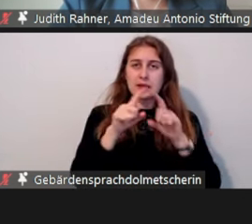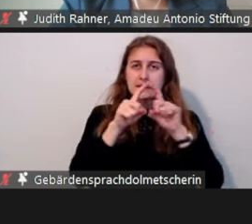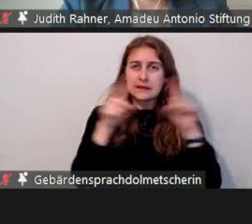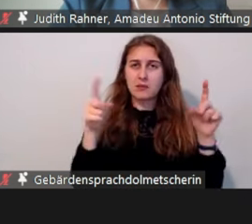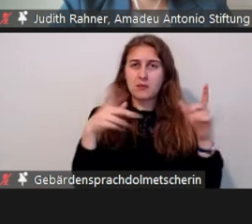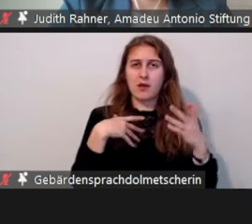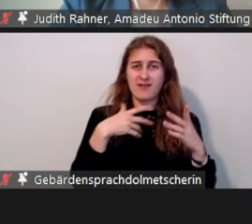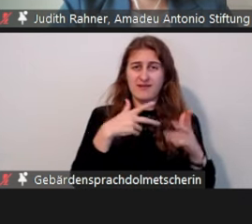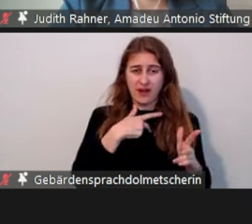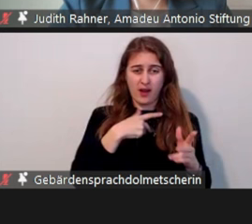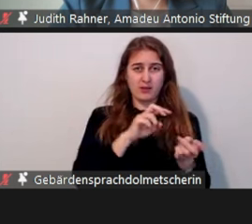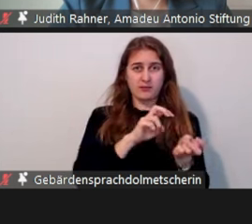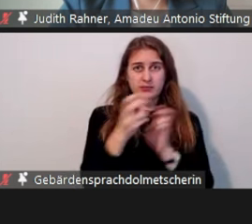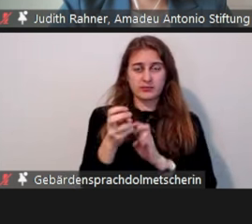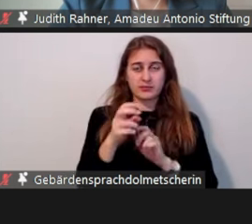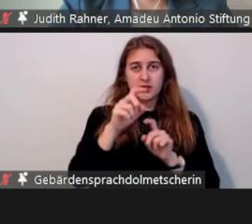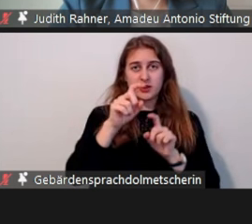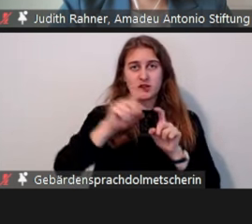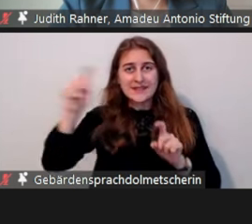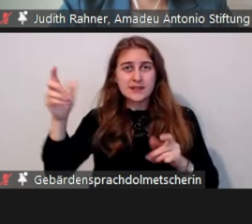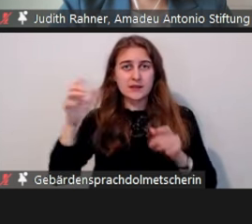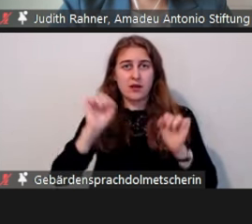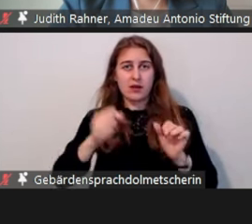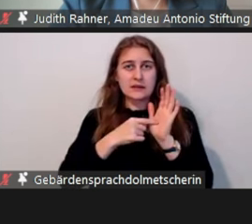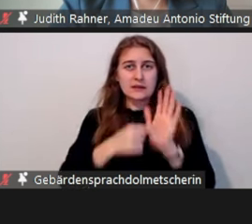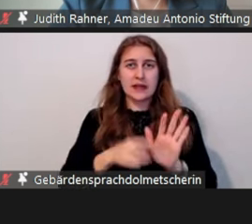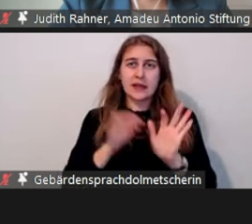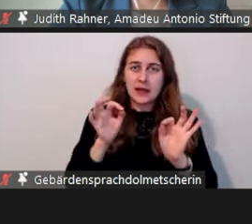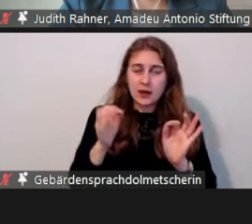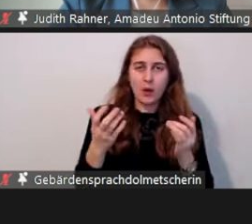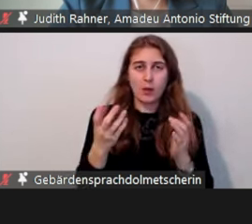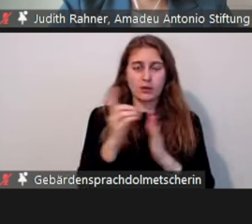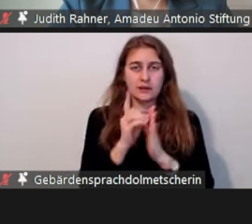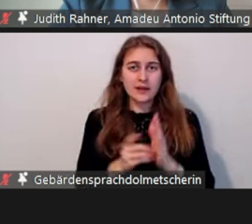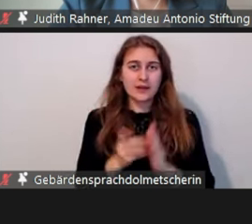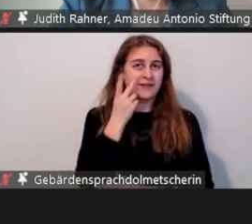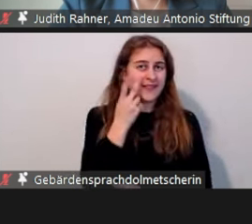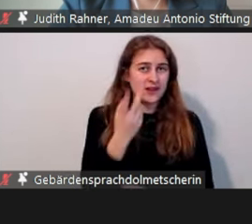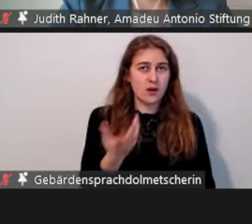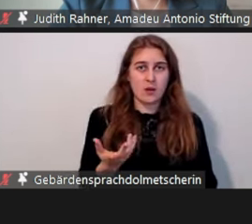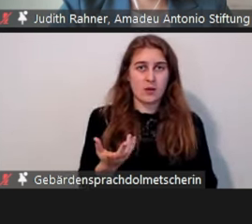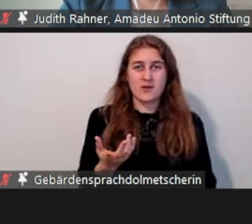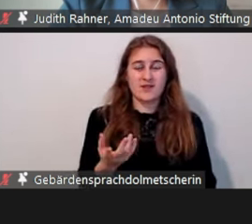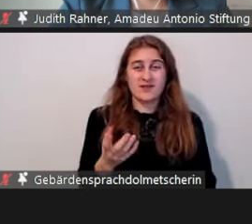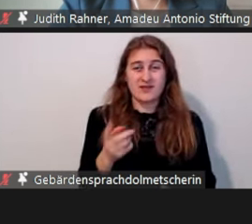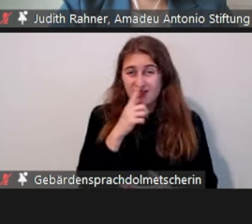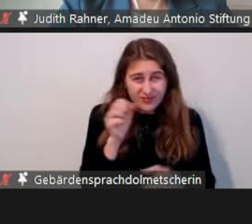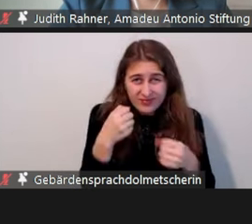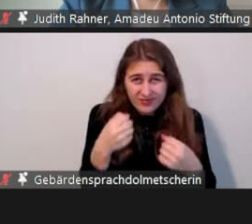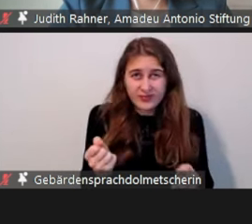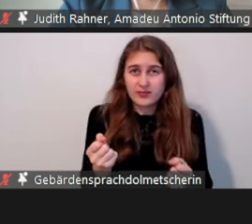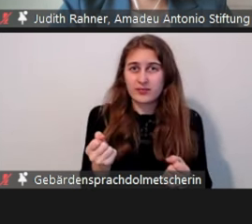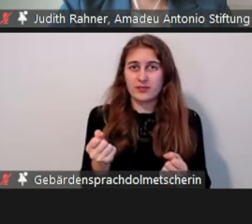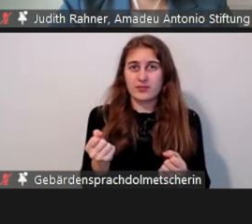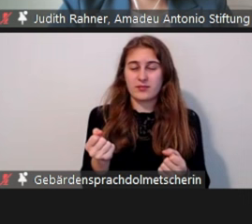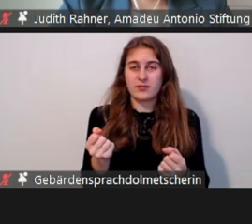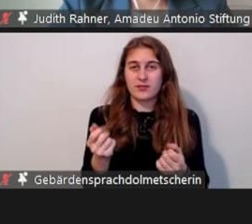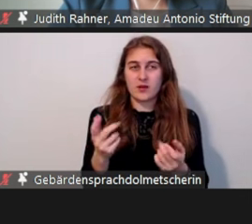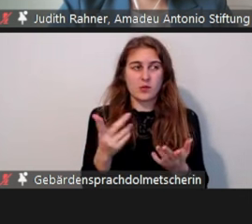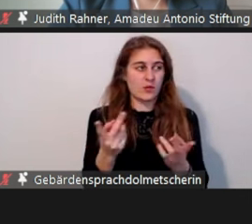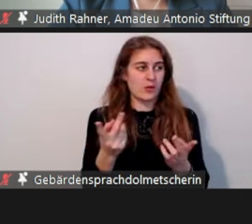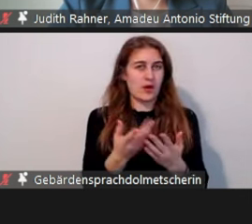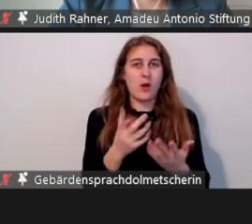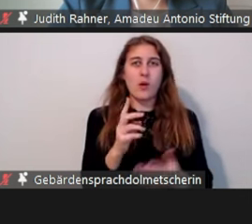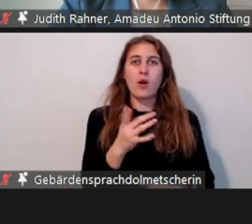Erfahrung von Betroffenen geht, was ja von Anfang an unser Anliegen der Arbeit ist, die Sichtbarmachung von Betroffenen, die